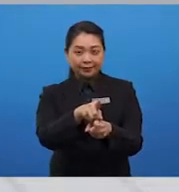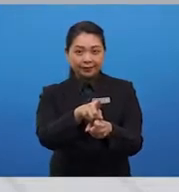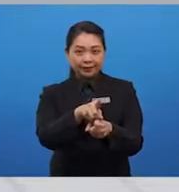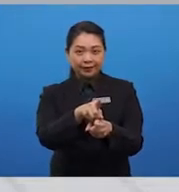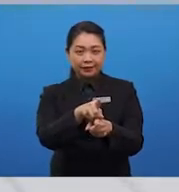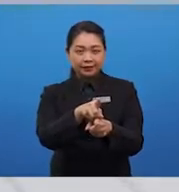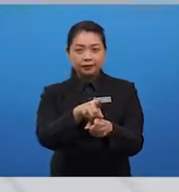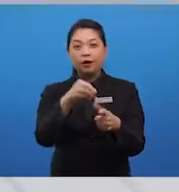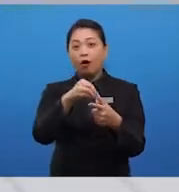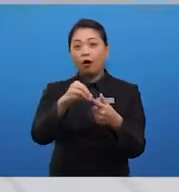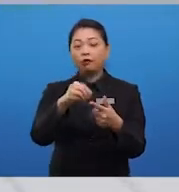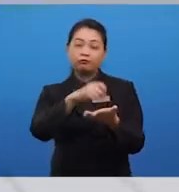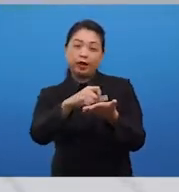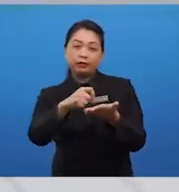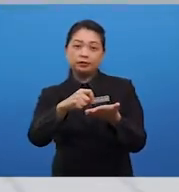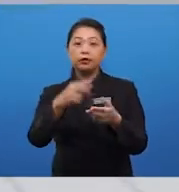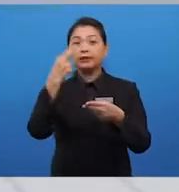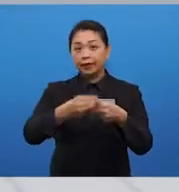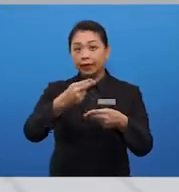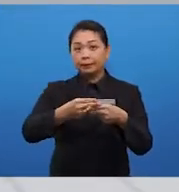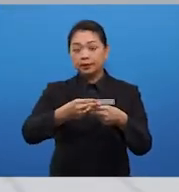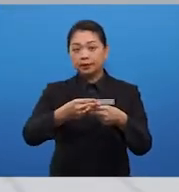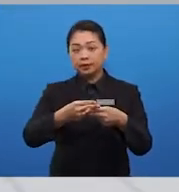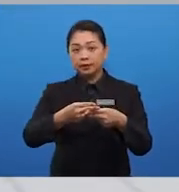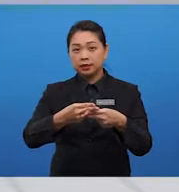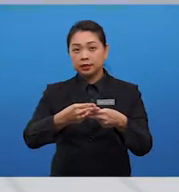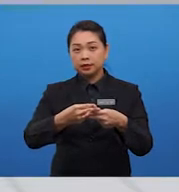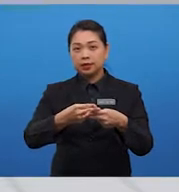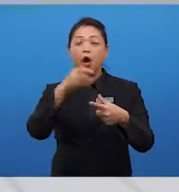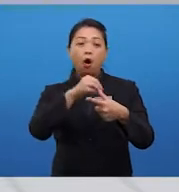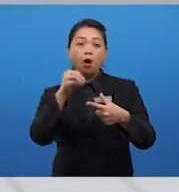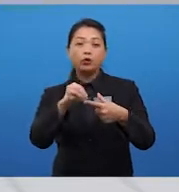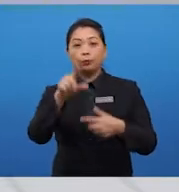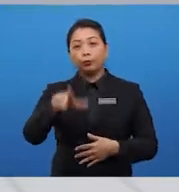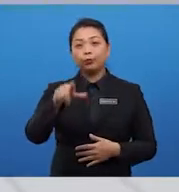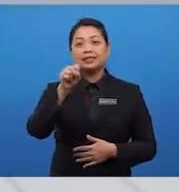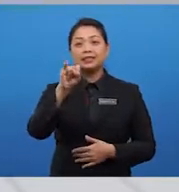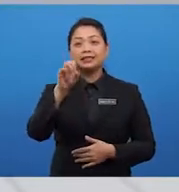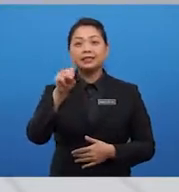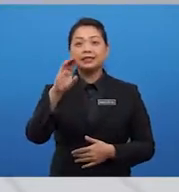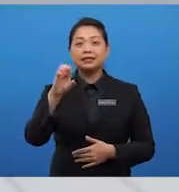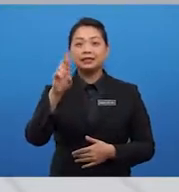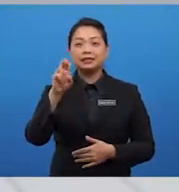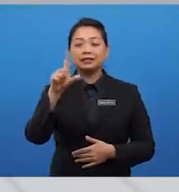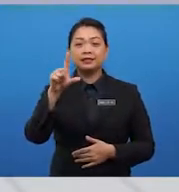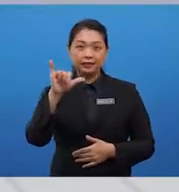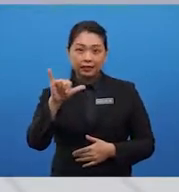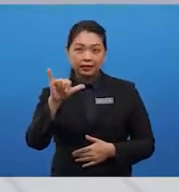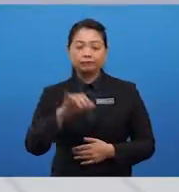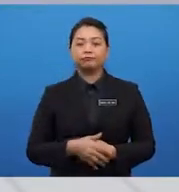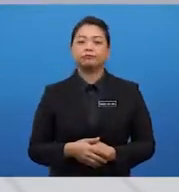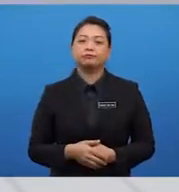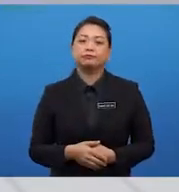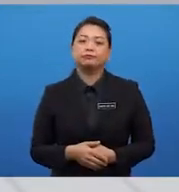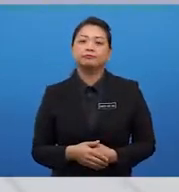regards and your name, or you can put yours sincerely. That would be your choice. Now, let